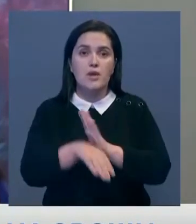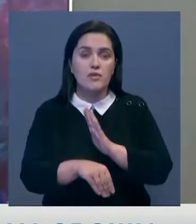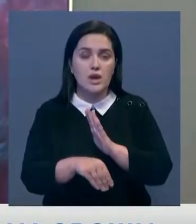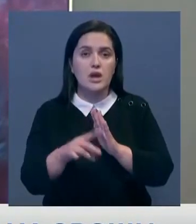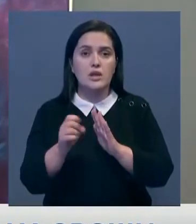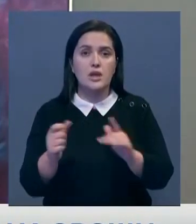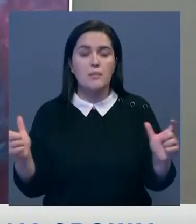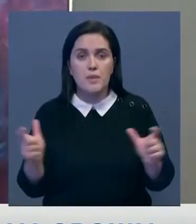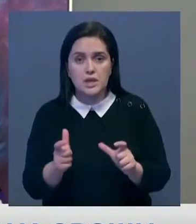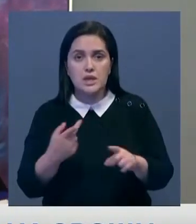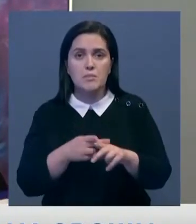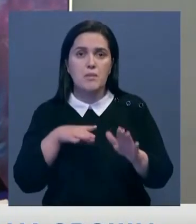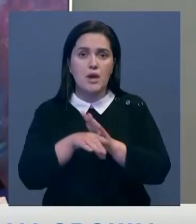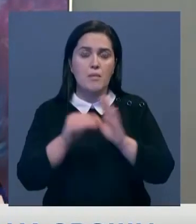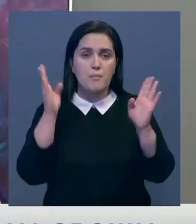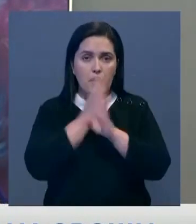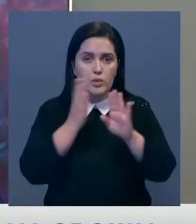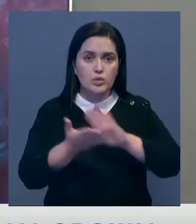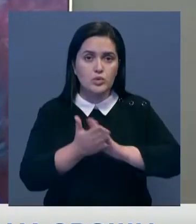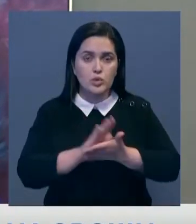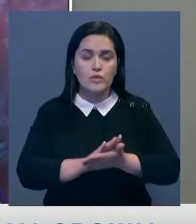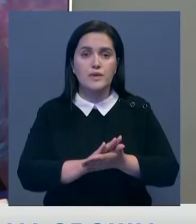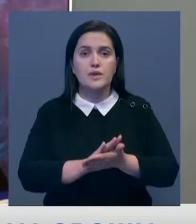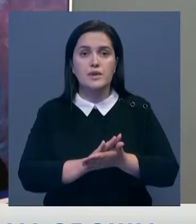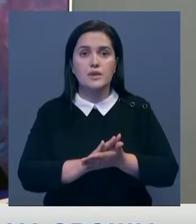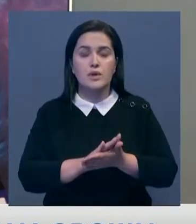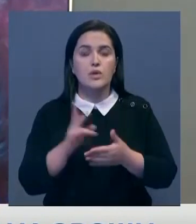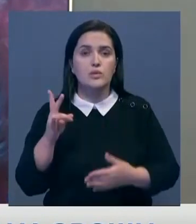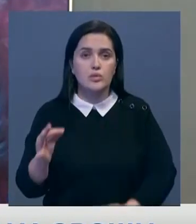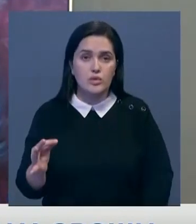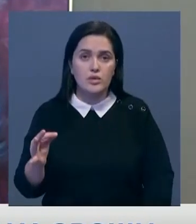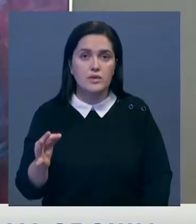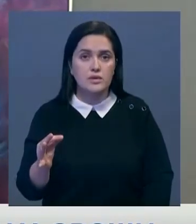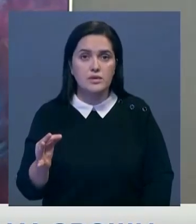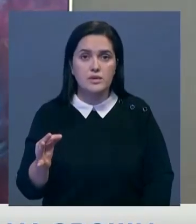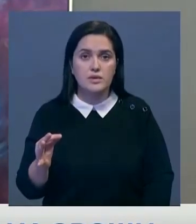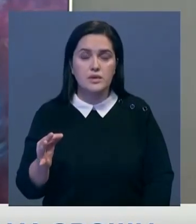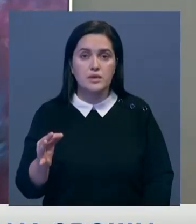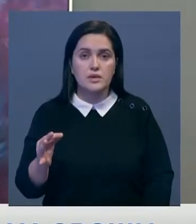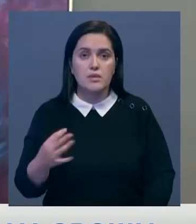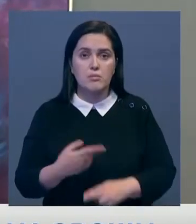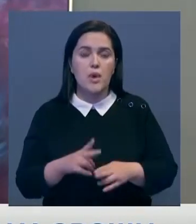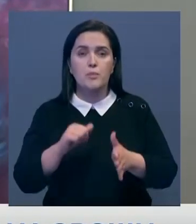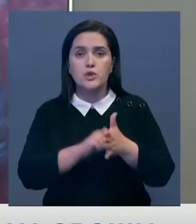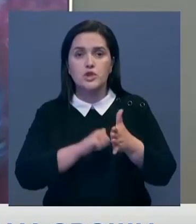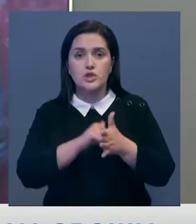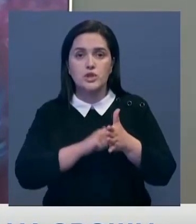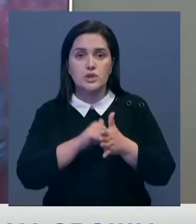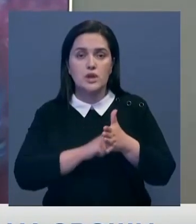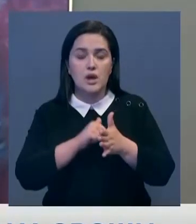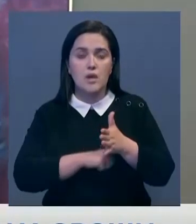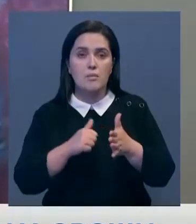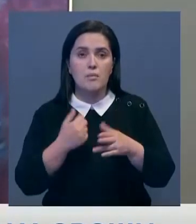пандемии, повлияло и погодные условия, но основной все-таки фактор это то, что не